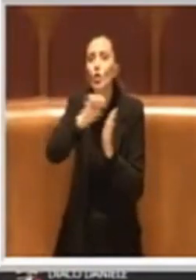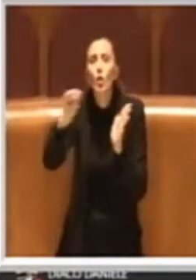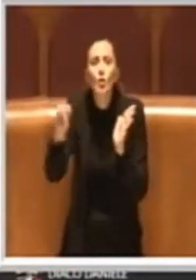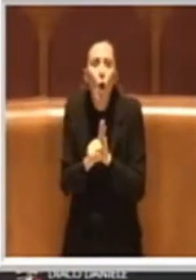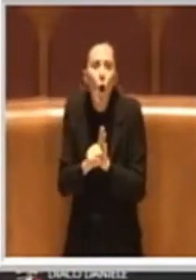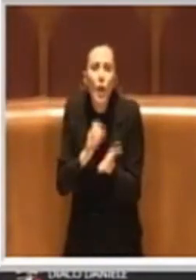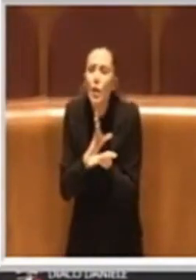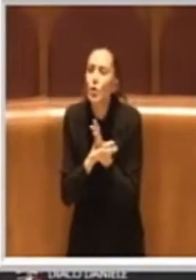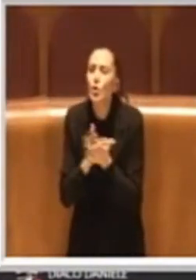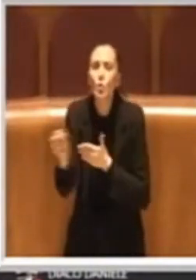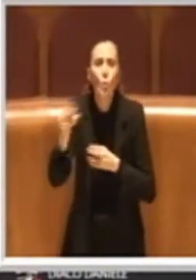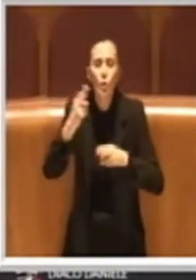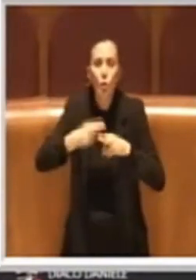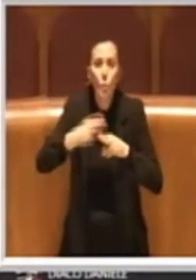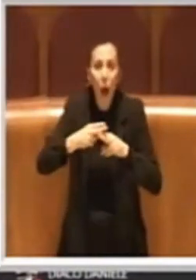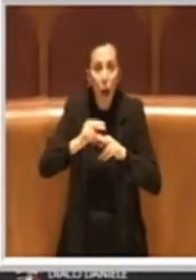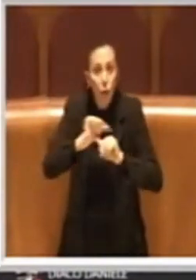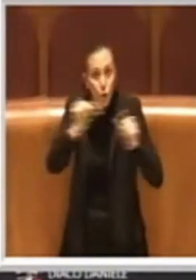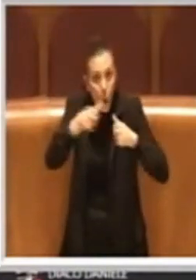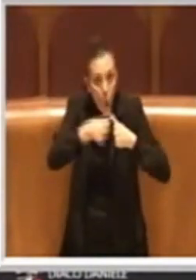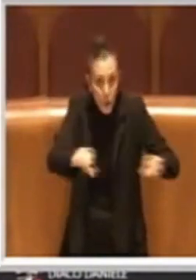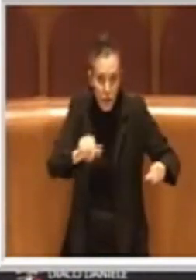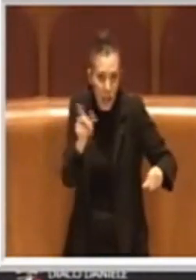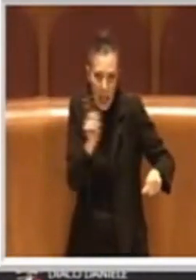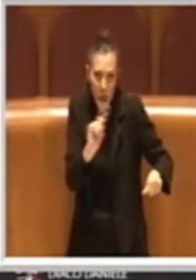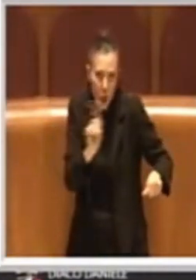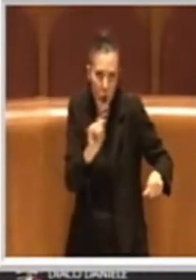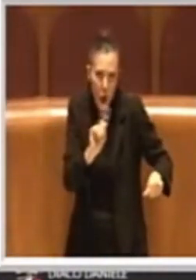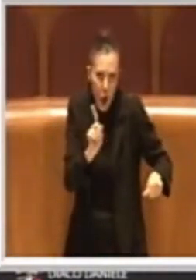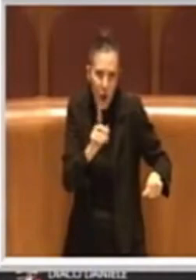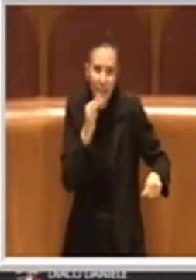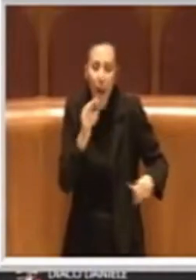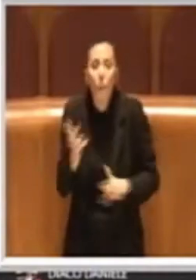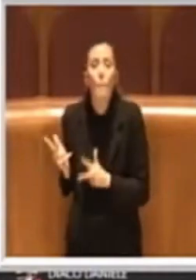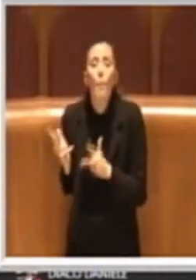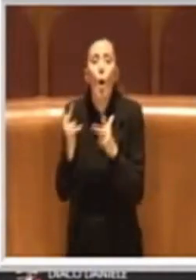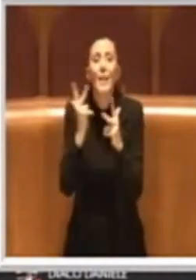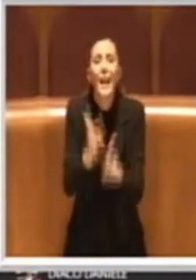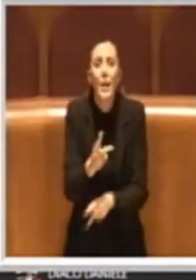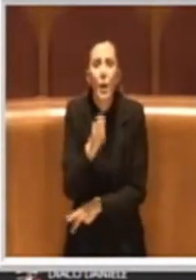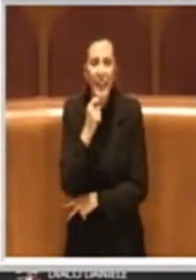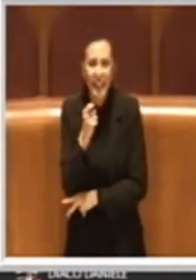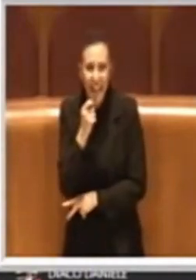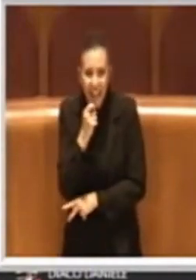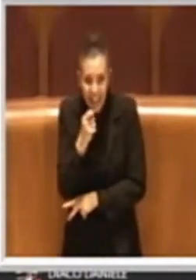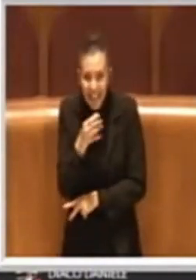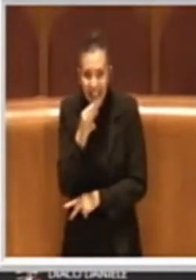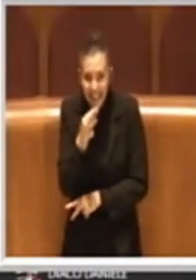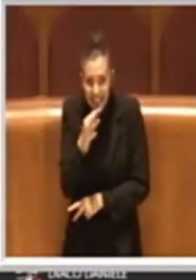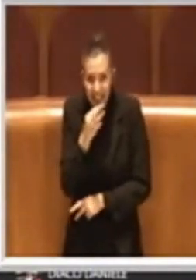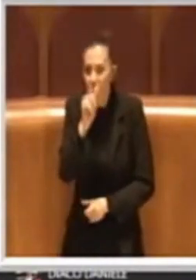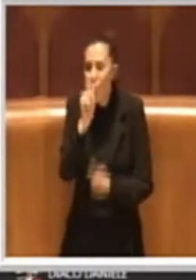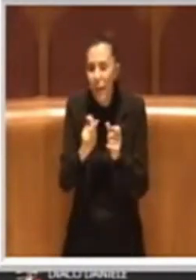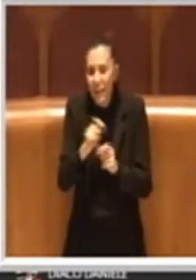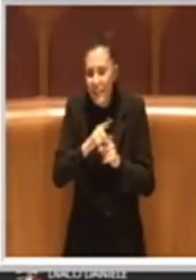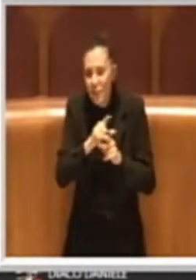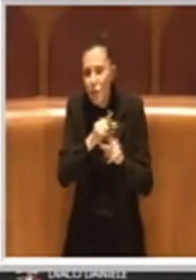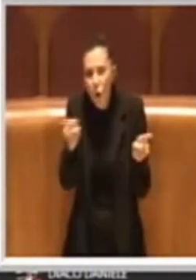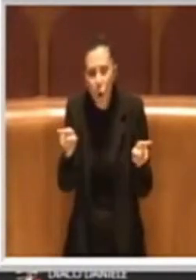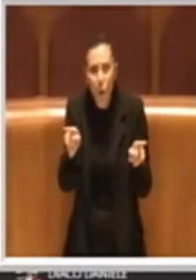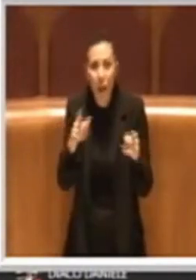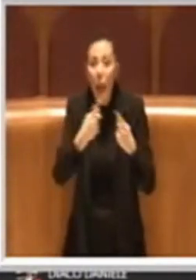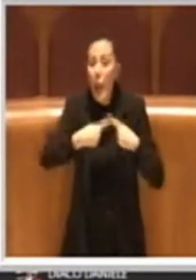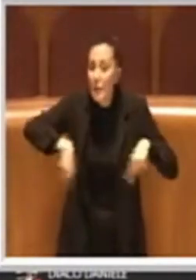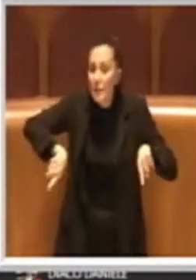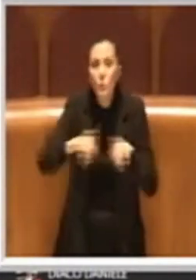romani, non è solo dei residenti, allora i portatori di interesse sono tutte queste persone e le sedute sono pubbliche e